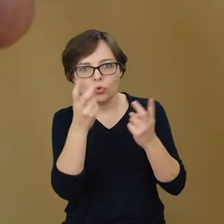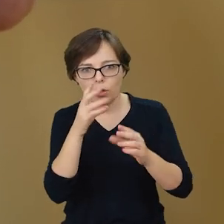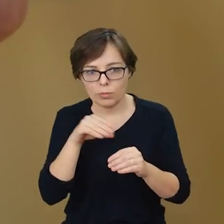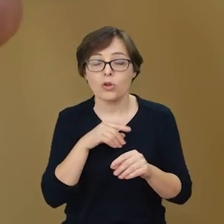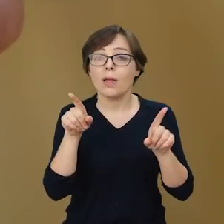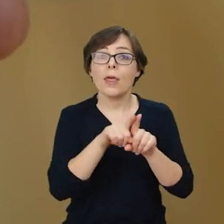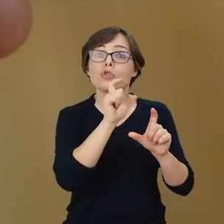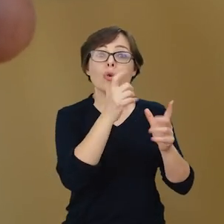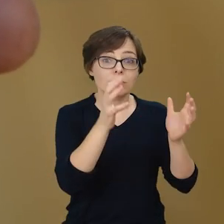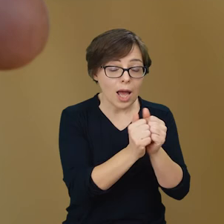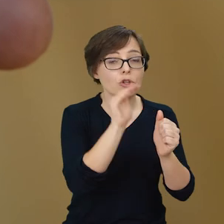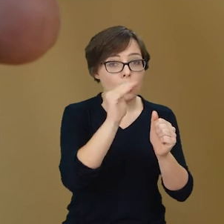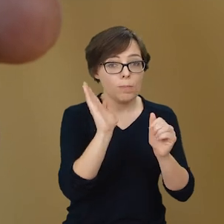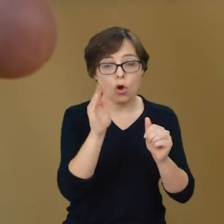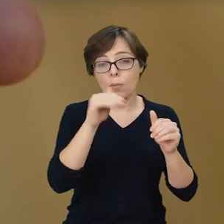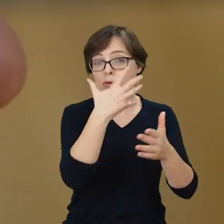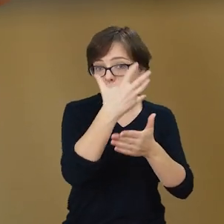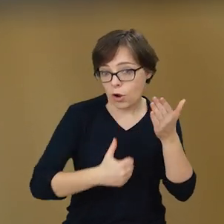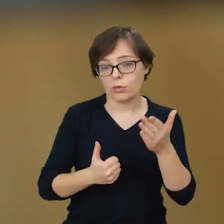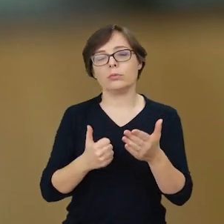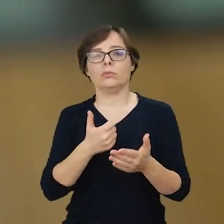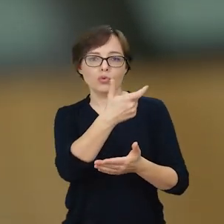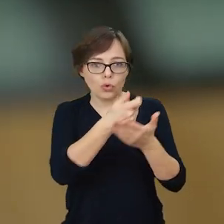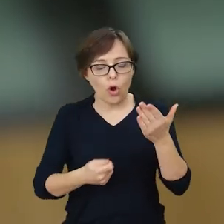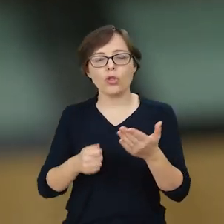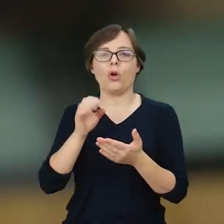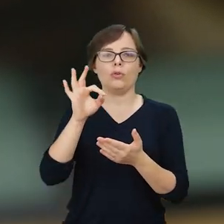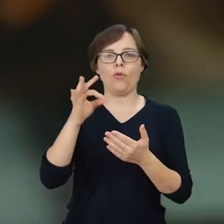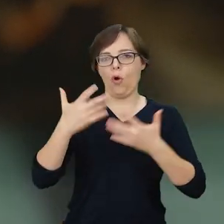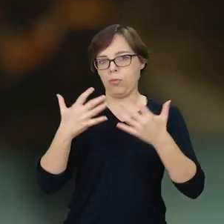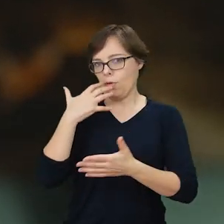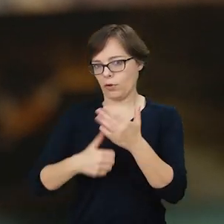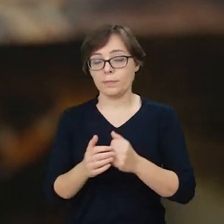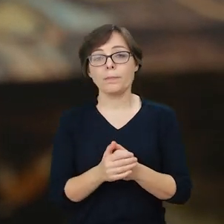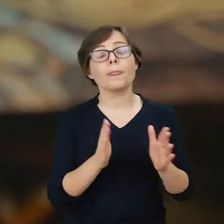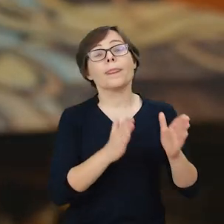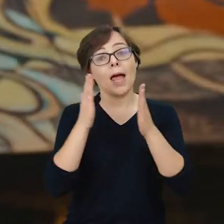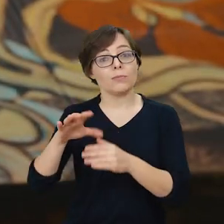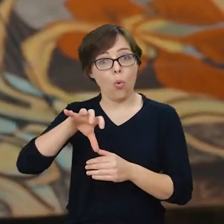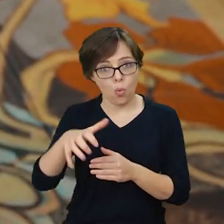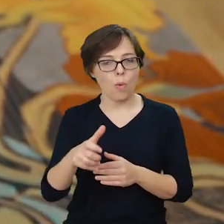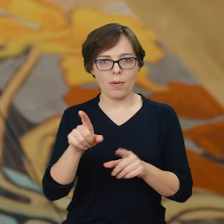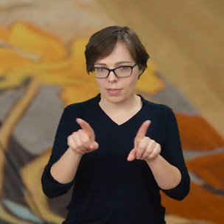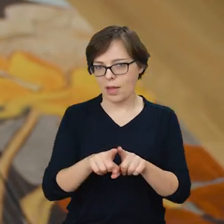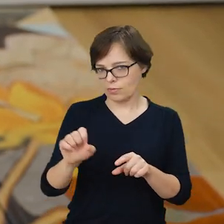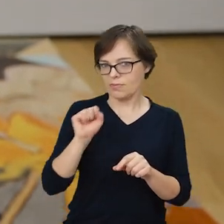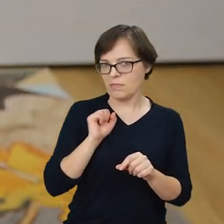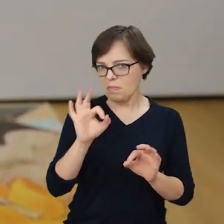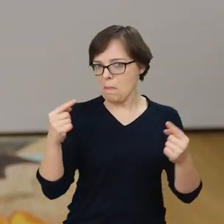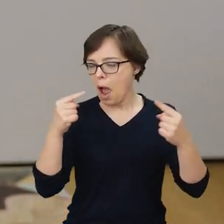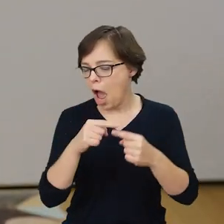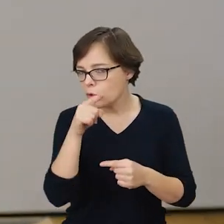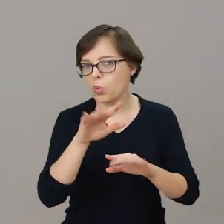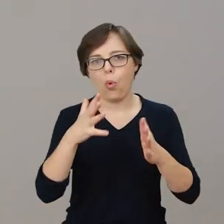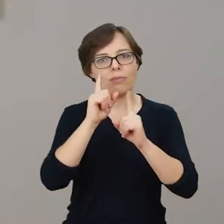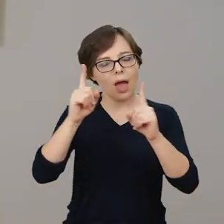wyszukają. Można to pobrać na swoje urządzenie i wykorzystywać dalej. Kolejną grupą, która powinna dobrze się bawić na stronie, są